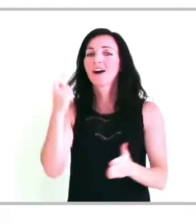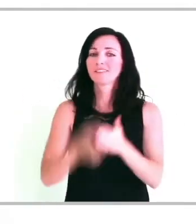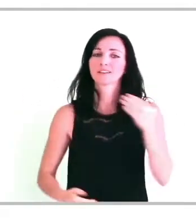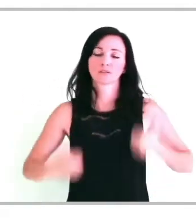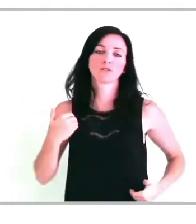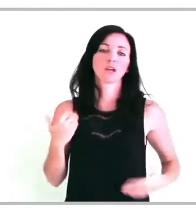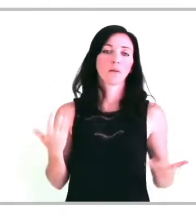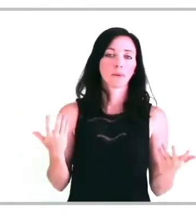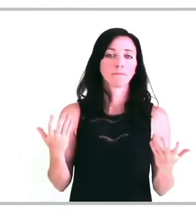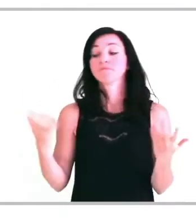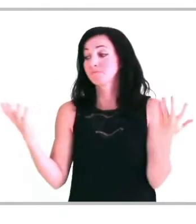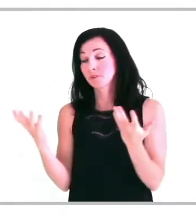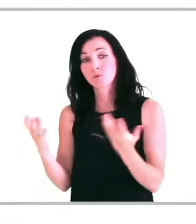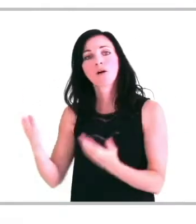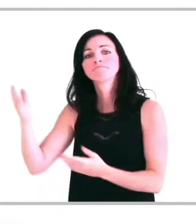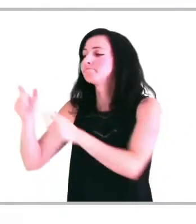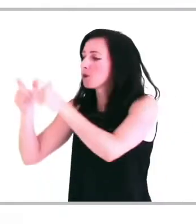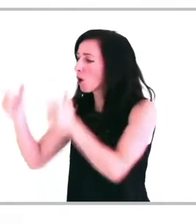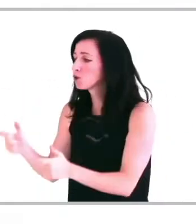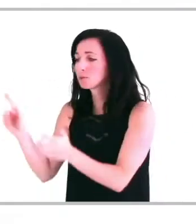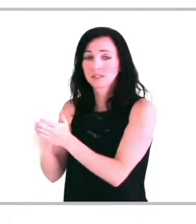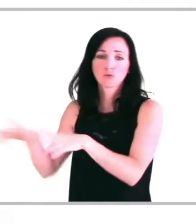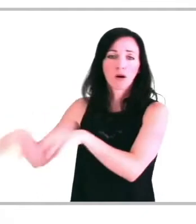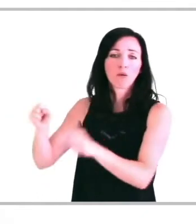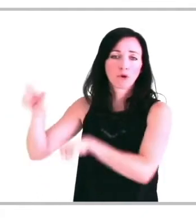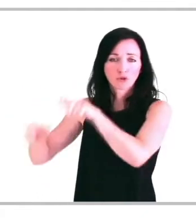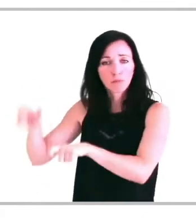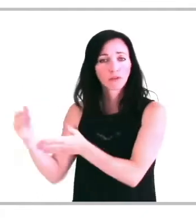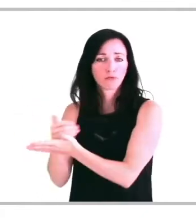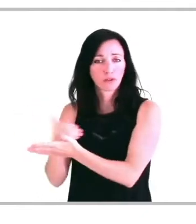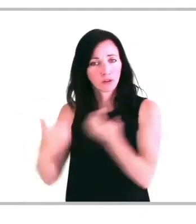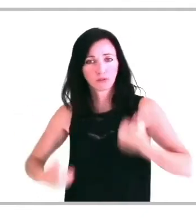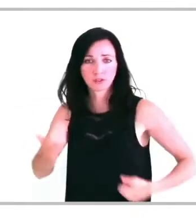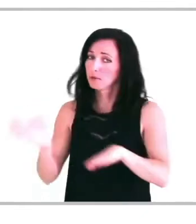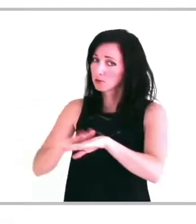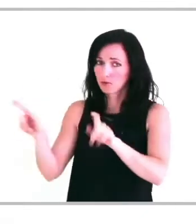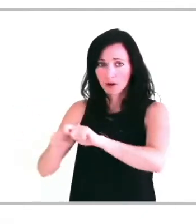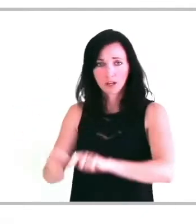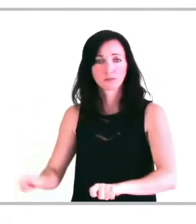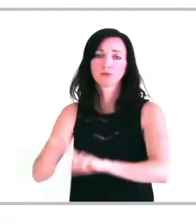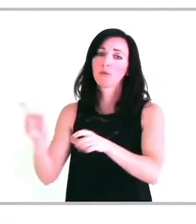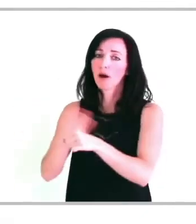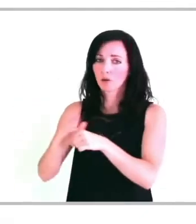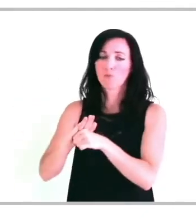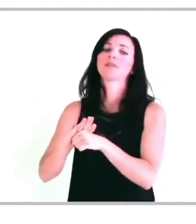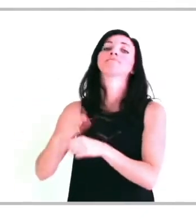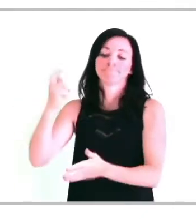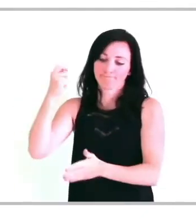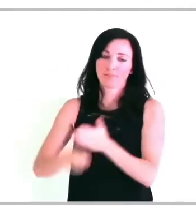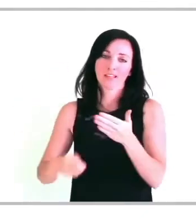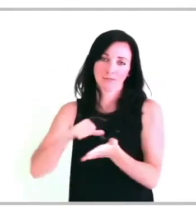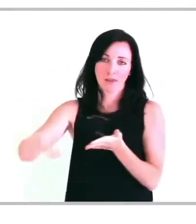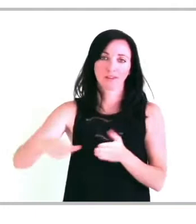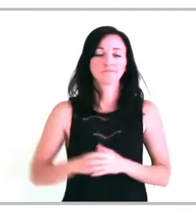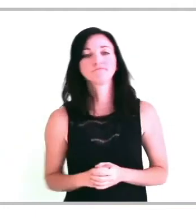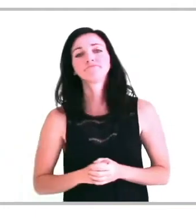appellent la taxe handicap. Il s'agit en fait de la contribution payée par les entreprises qui ne remplissent pas pleinement l'obligation d'emploi de travailleurs